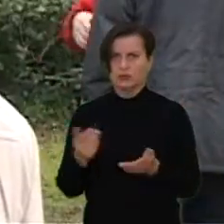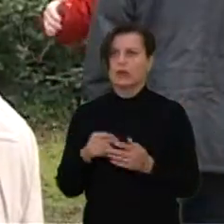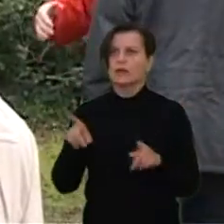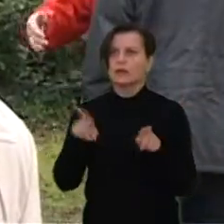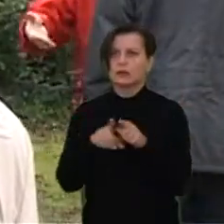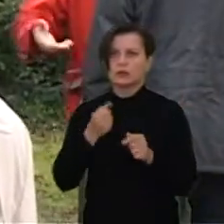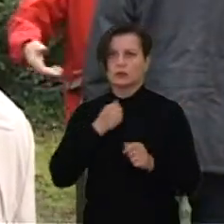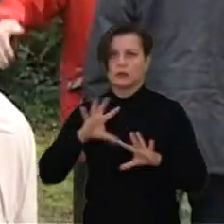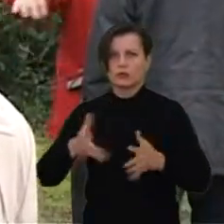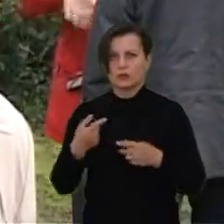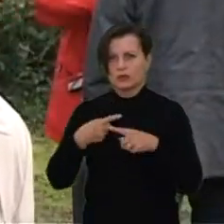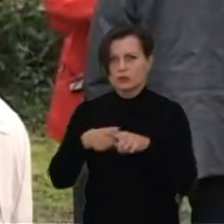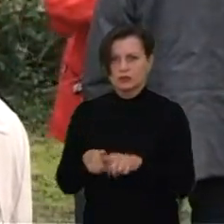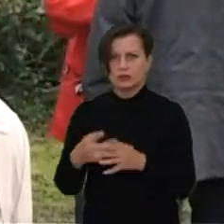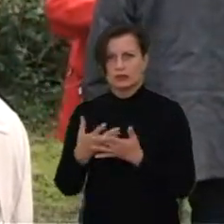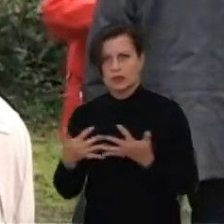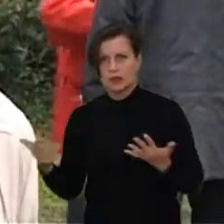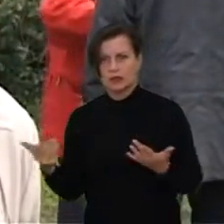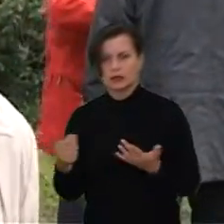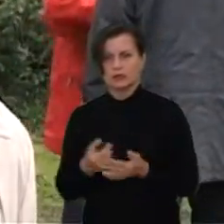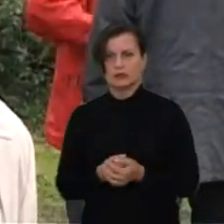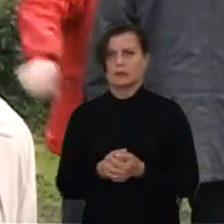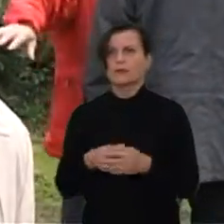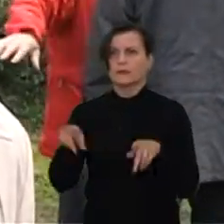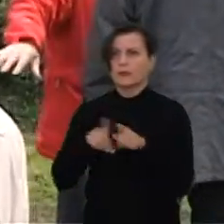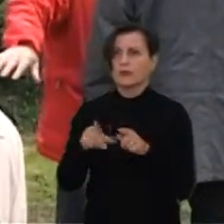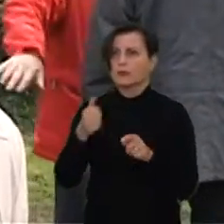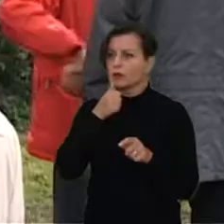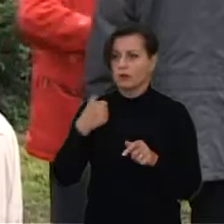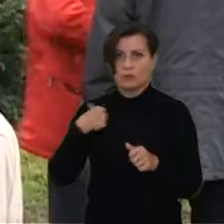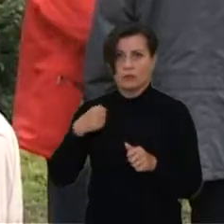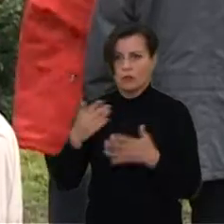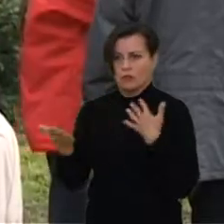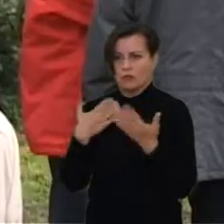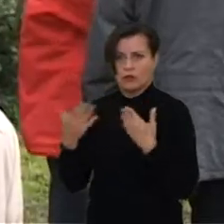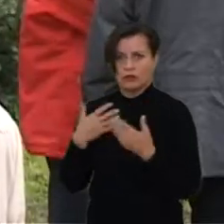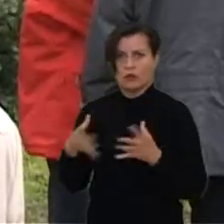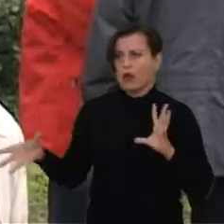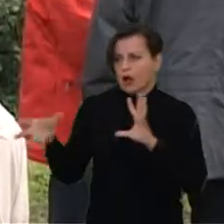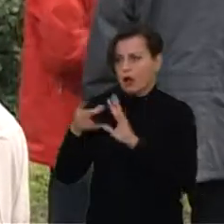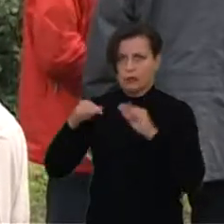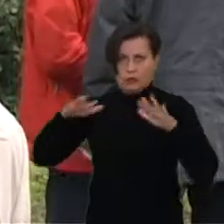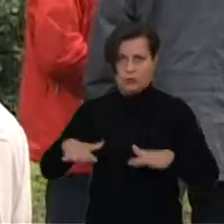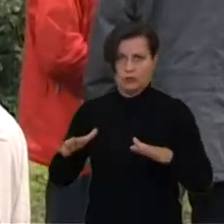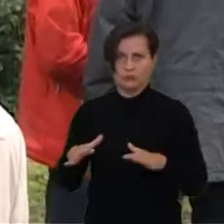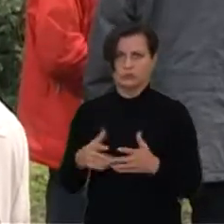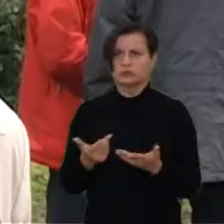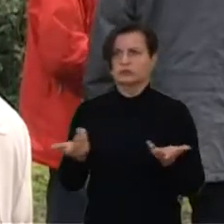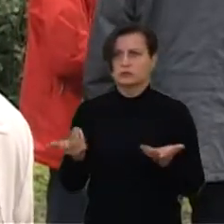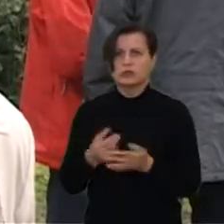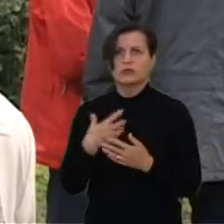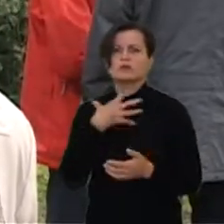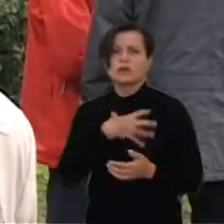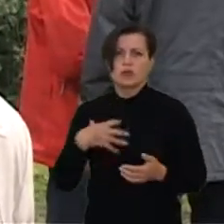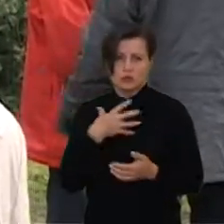tą savo inventoriją. O taip, kad su žmonėm pabendrautų, pabūti visiems kartu, tai